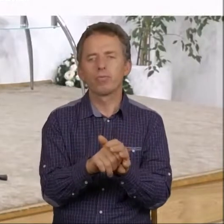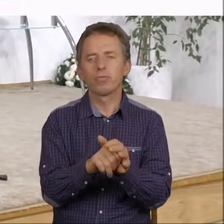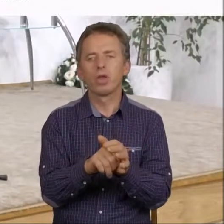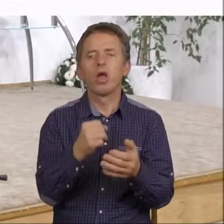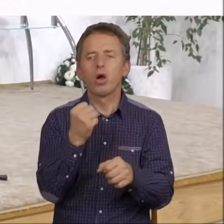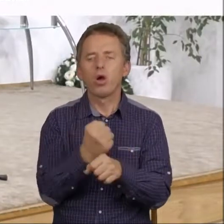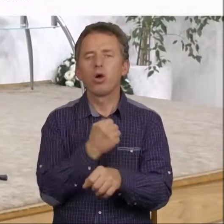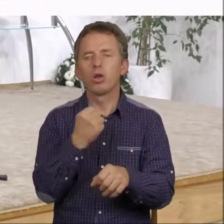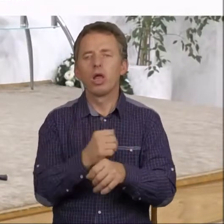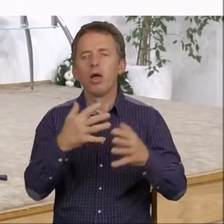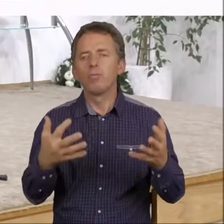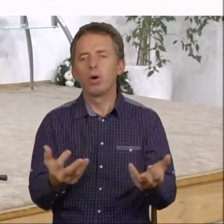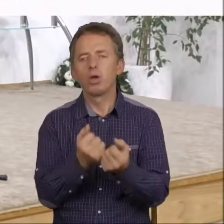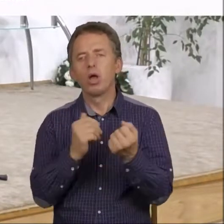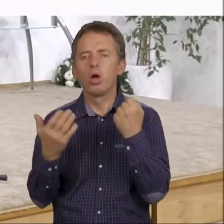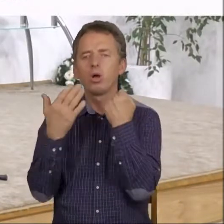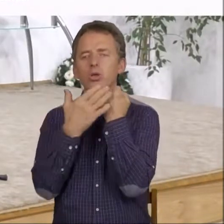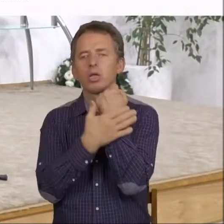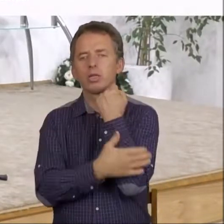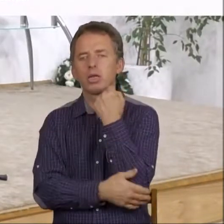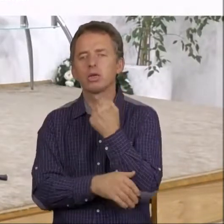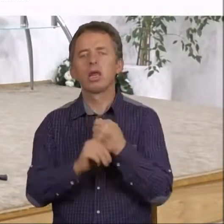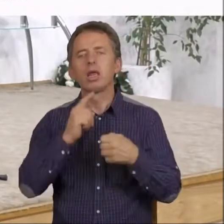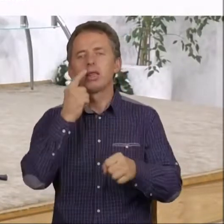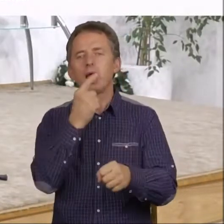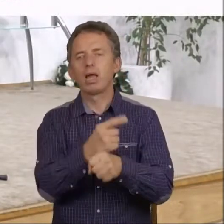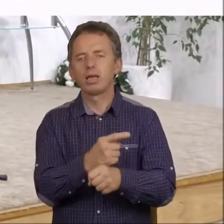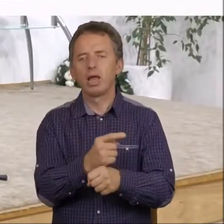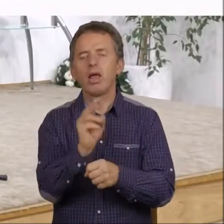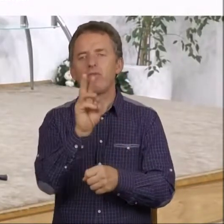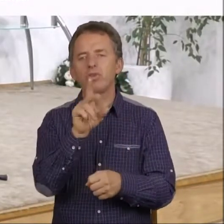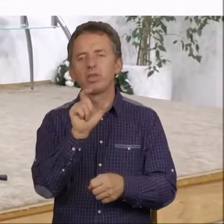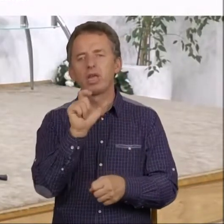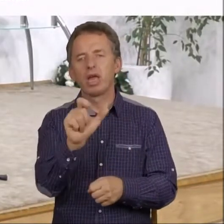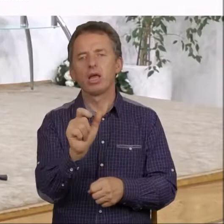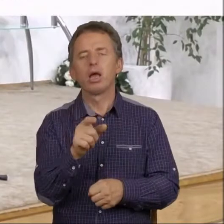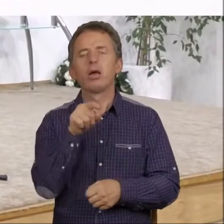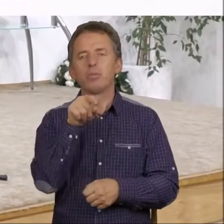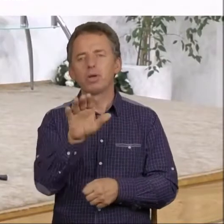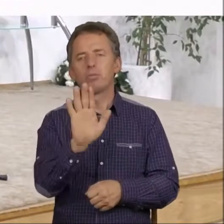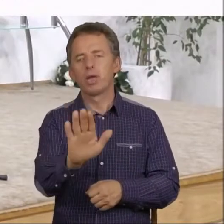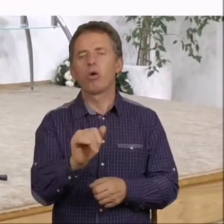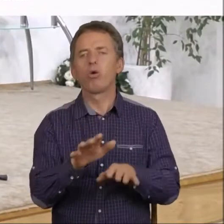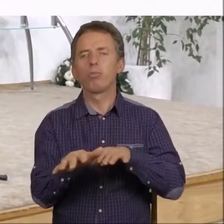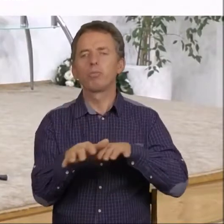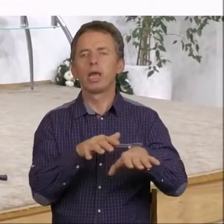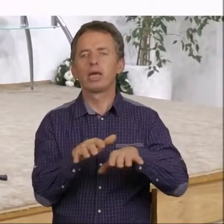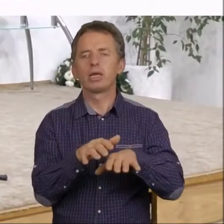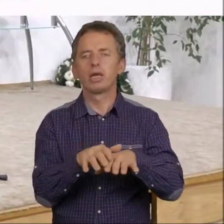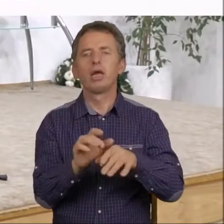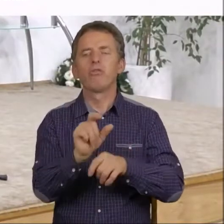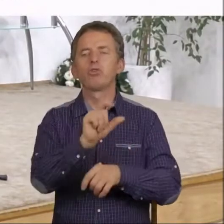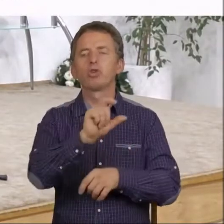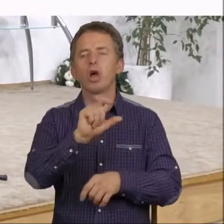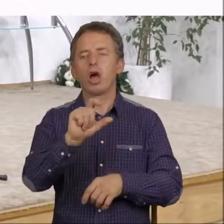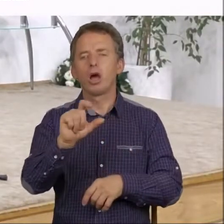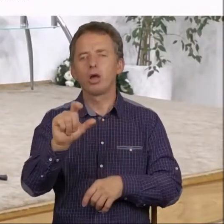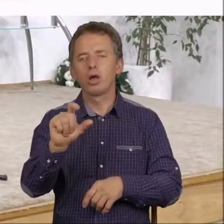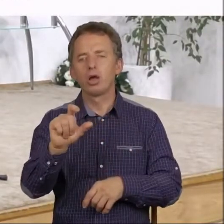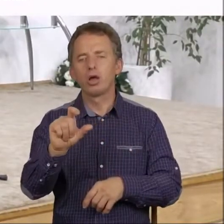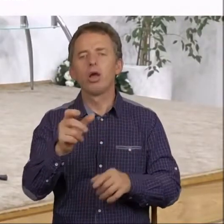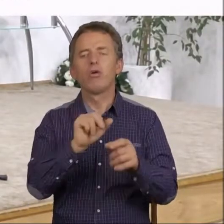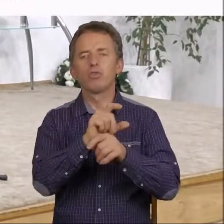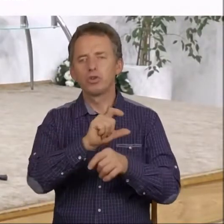konieczności podjęcia ostatecznych decyzji. A więc będzie miało miejsce przesiew, po prostu